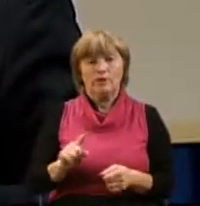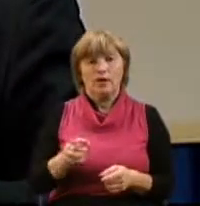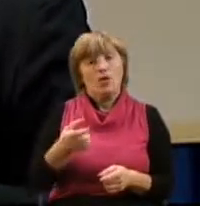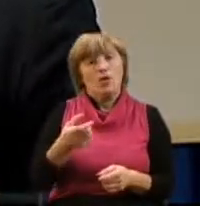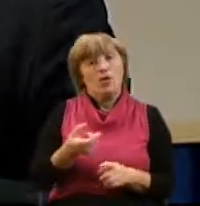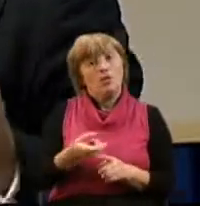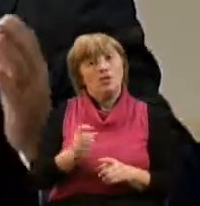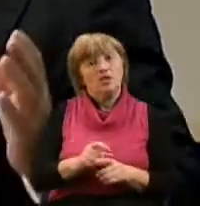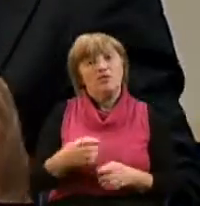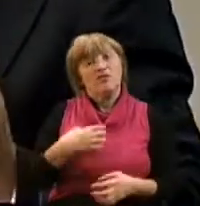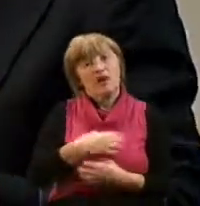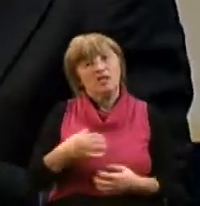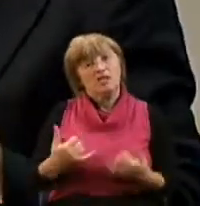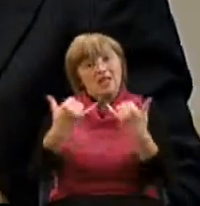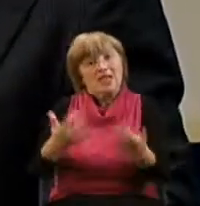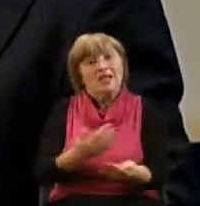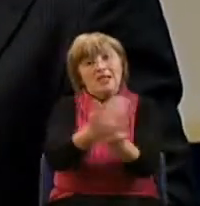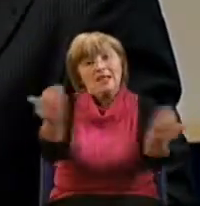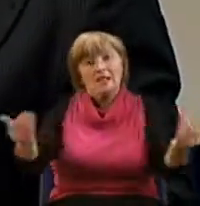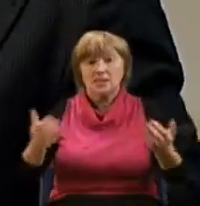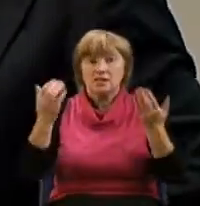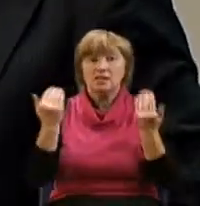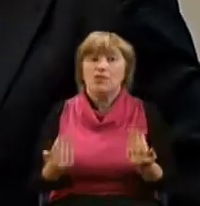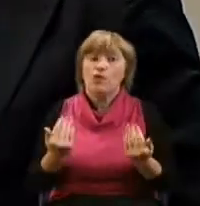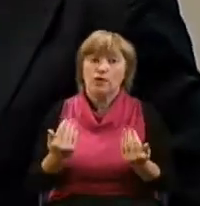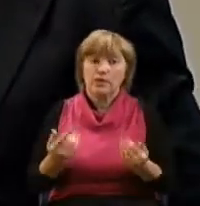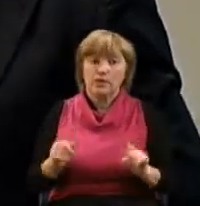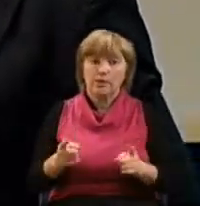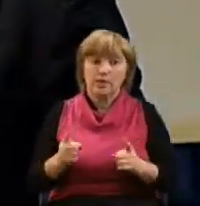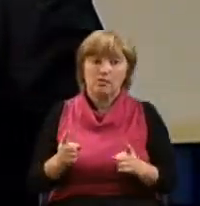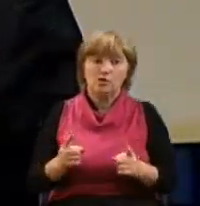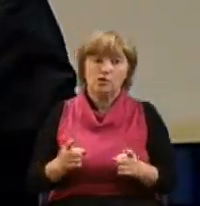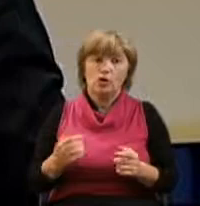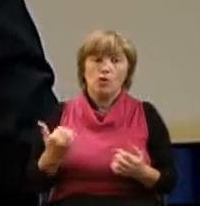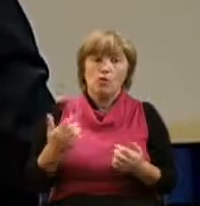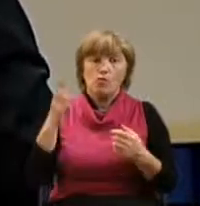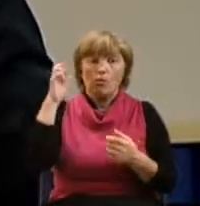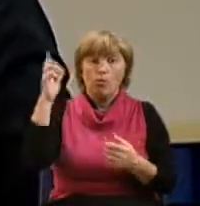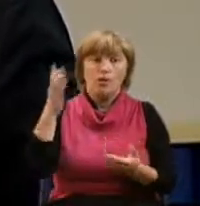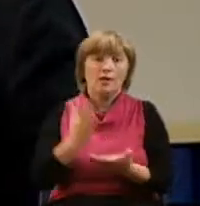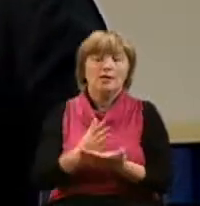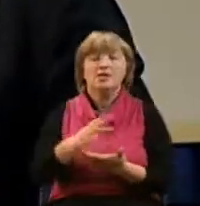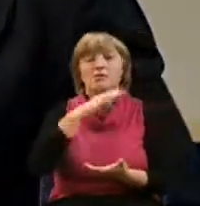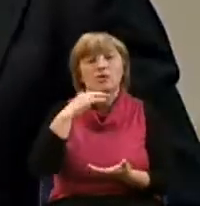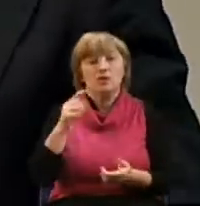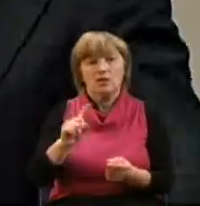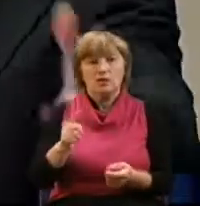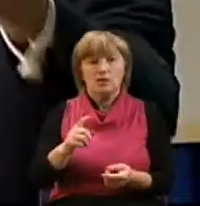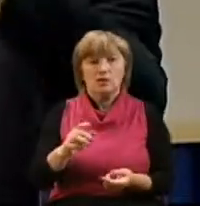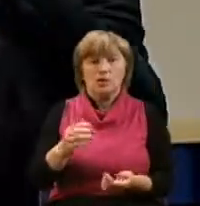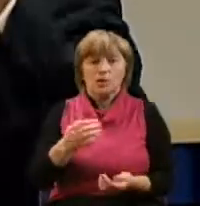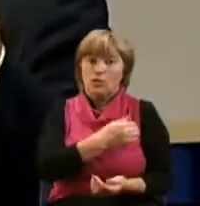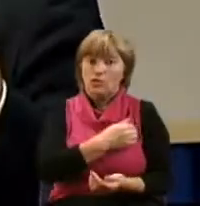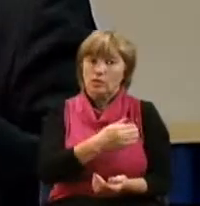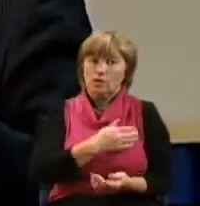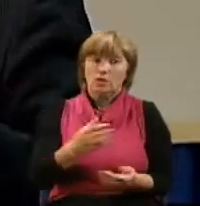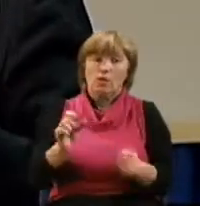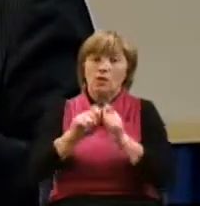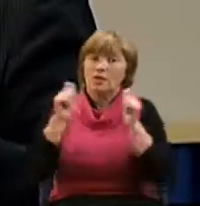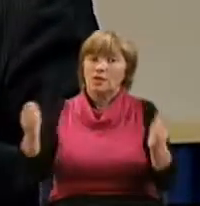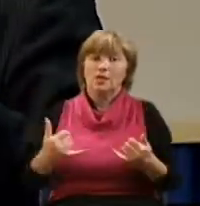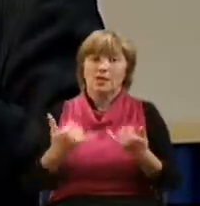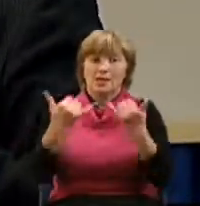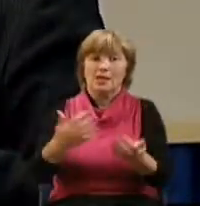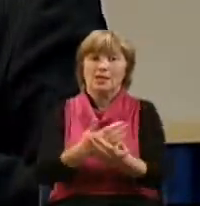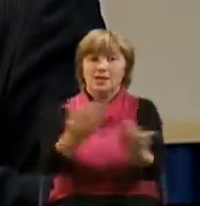очень важно и для нас с вами сегодня. Потому что у Бога есть много того, что бы Он нам хотел открыть